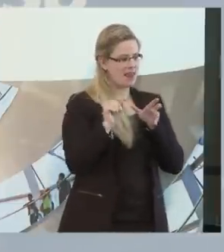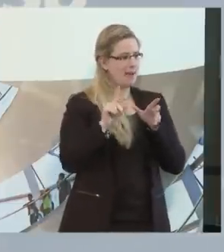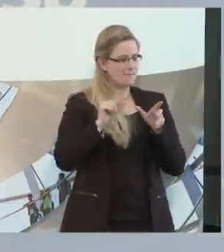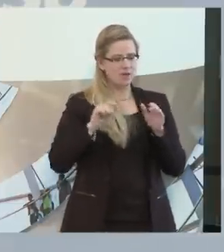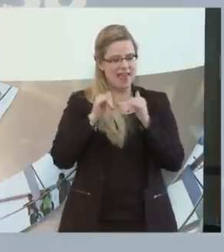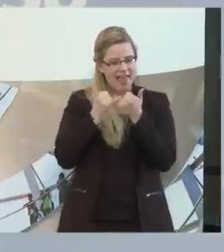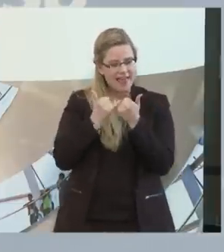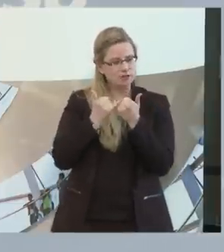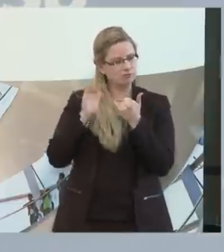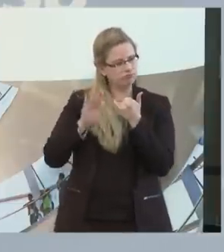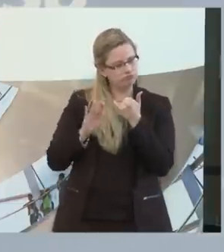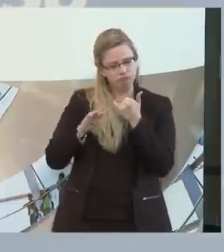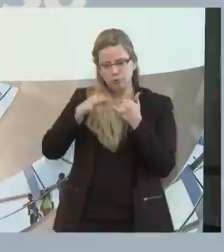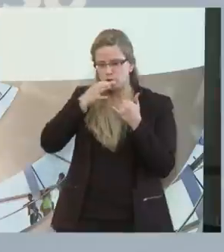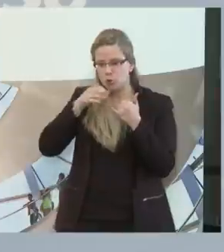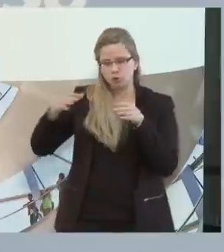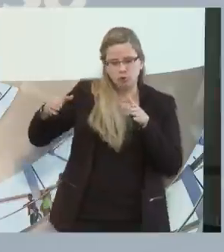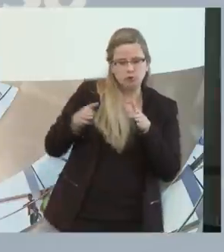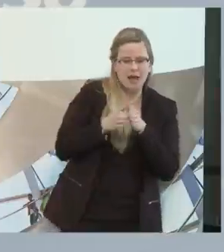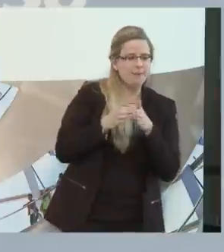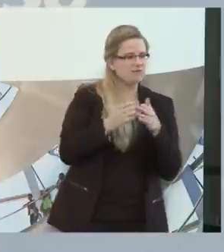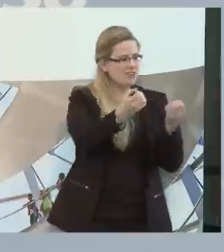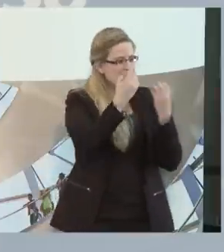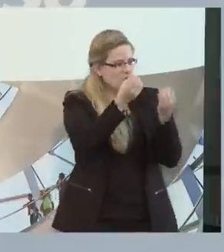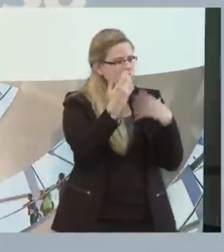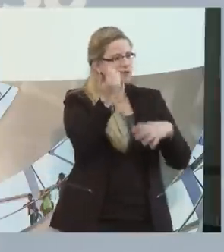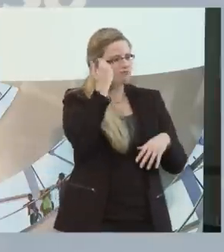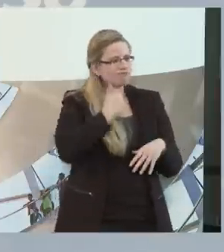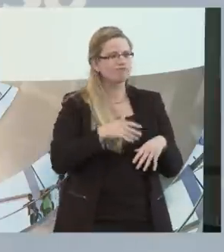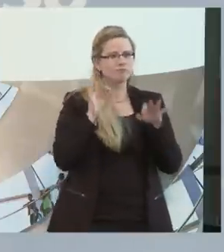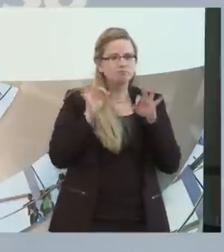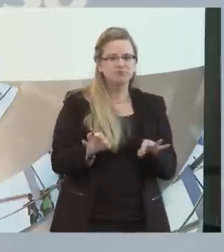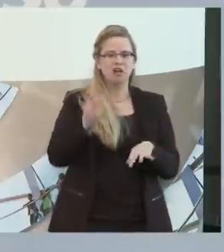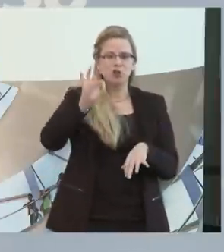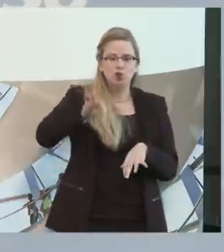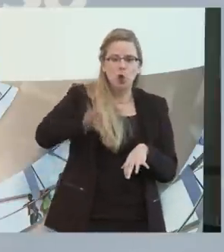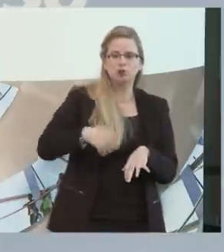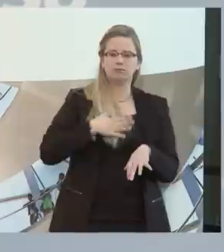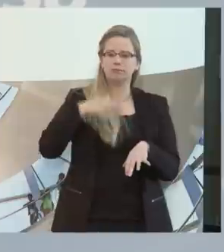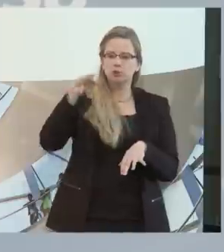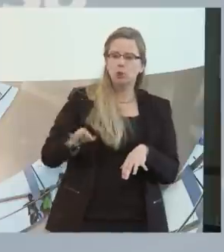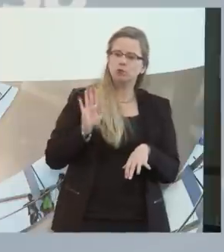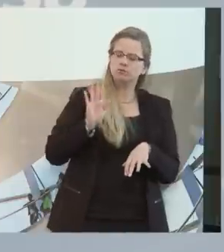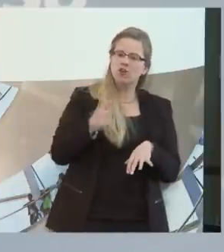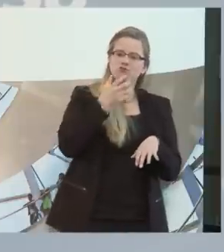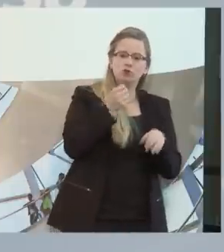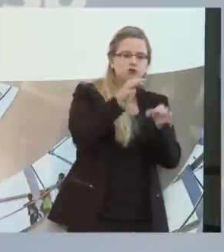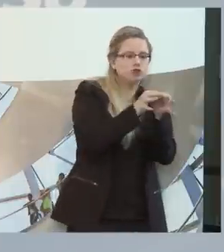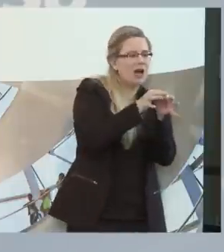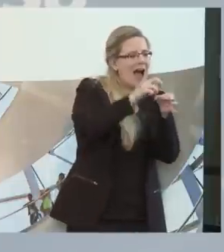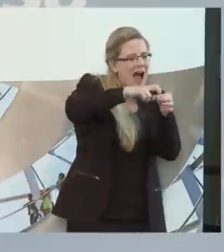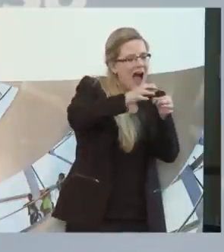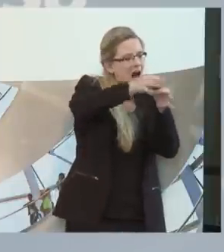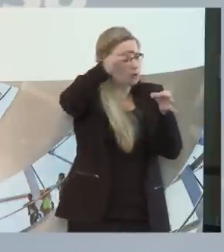hin und informieren sich, wie ist das, wenn mein Sohn oder meine Tochter eines Tages alleine leben wollen. Da werden Vorträge